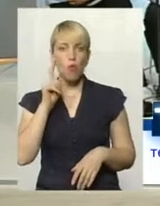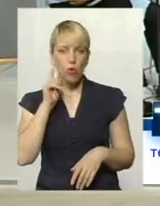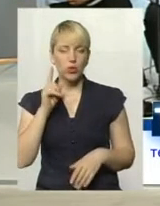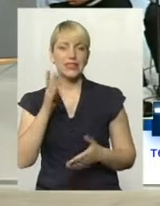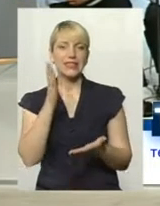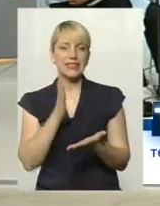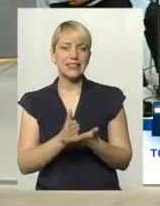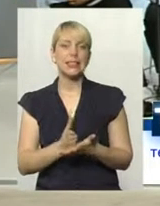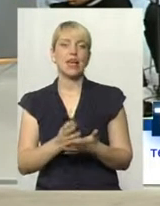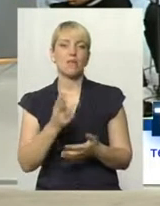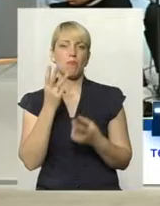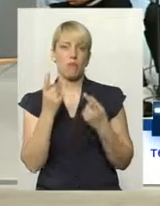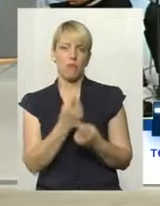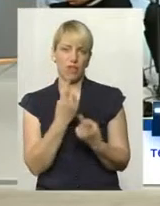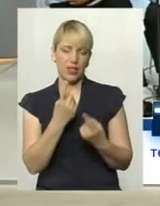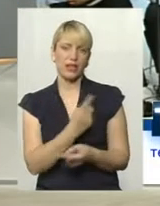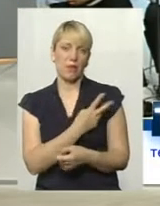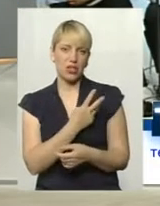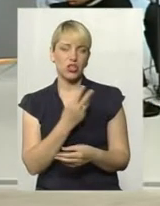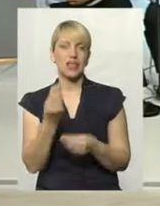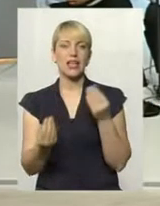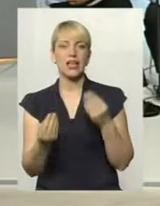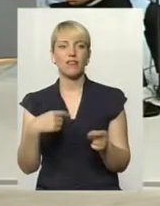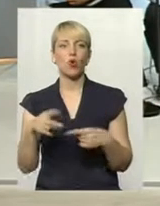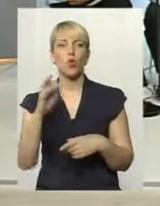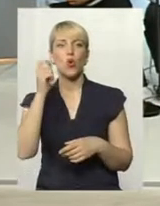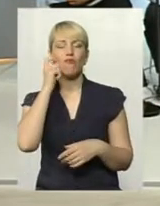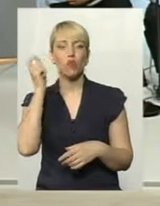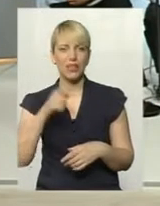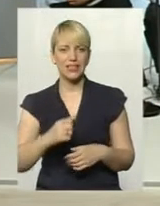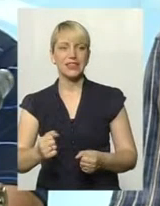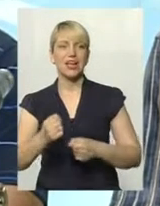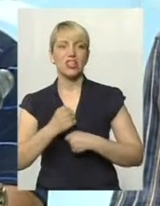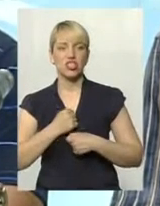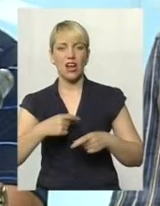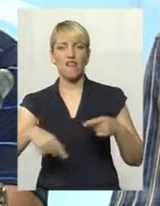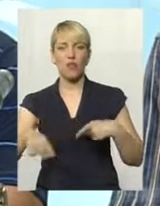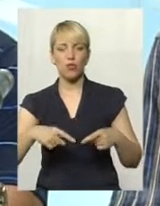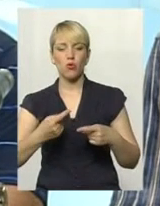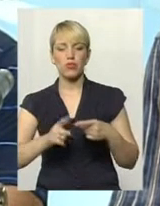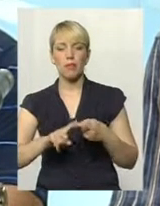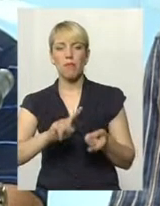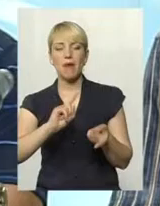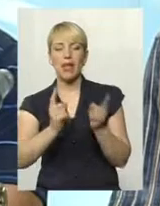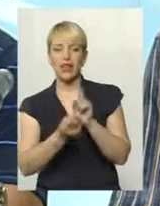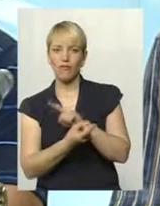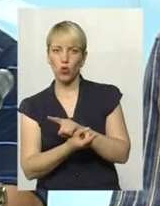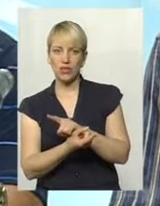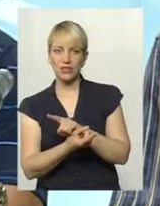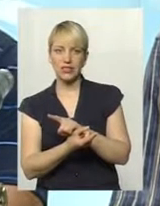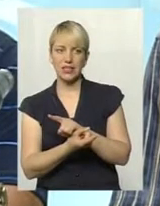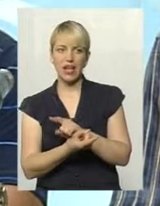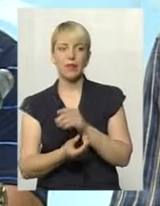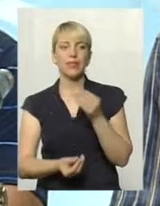бажання. Але в Україні, на жаль, футбол за ці роки перетворився в